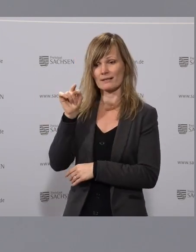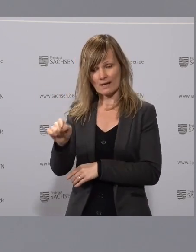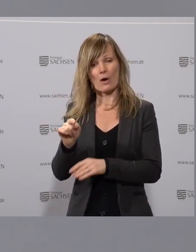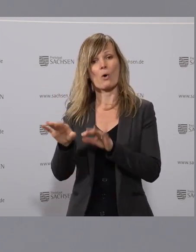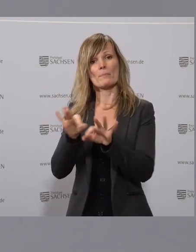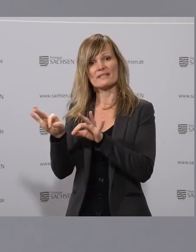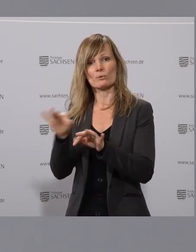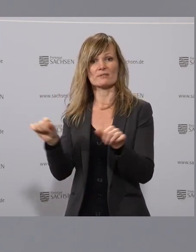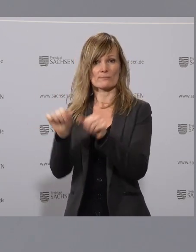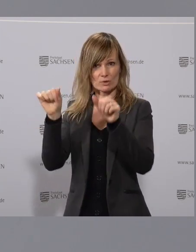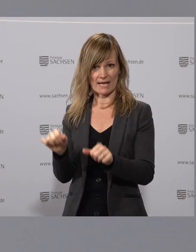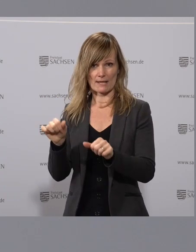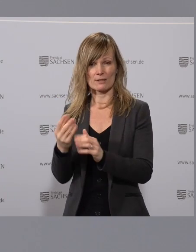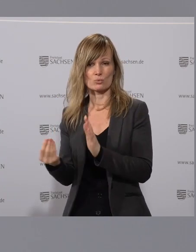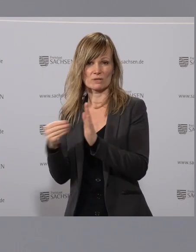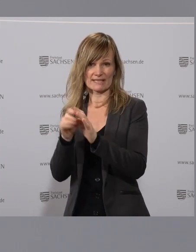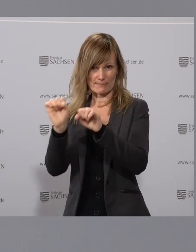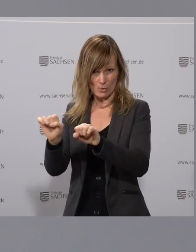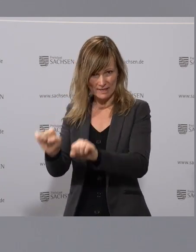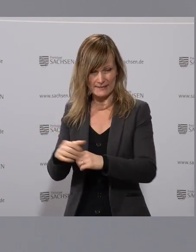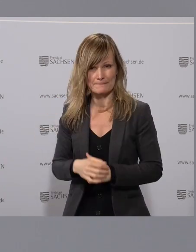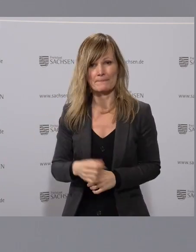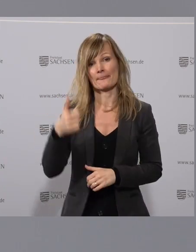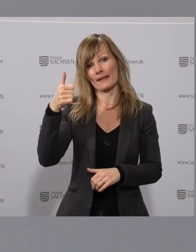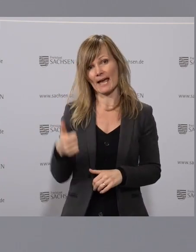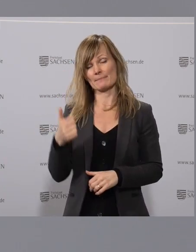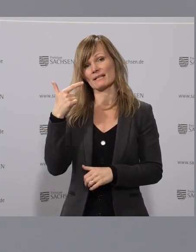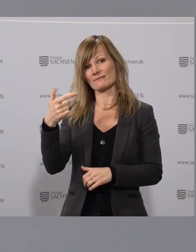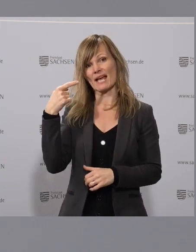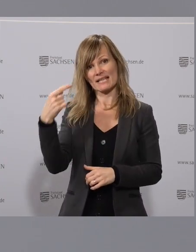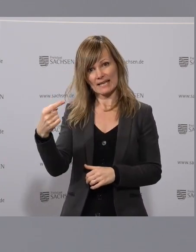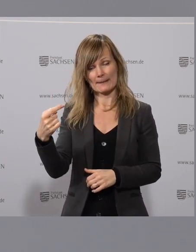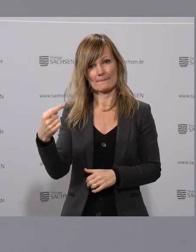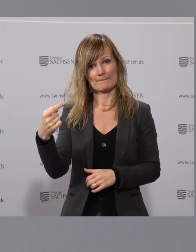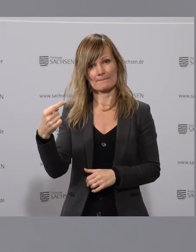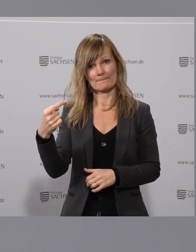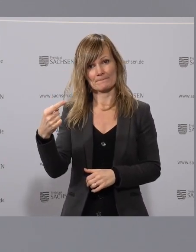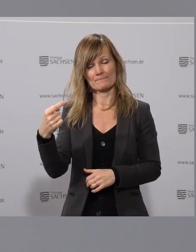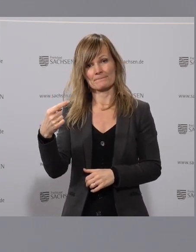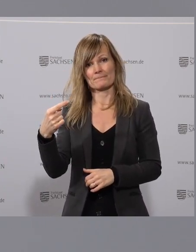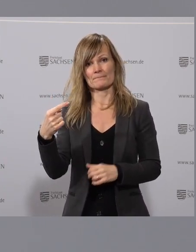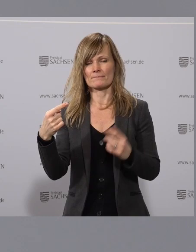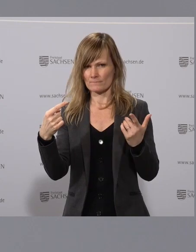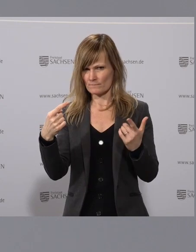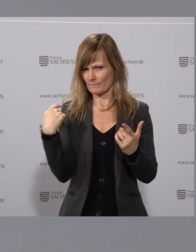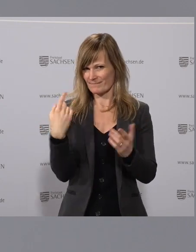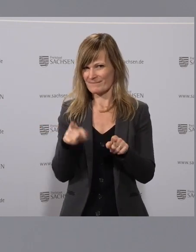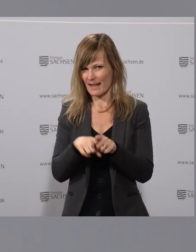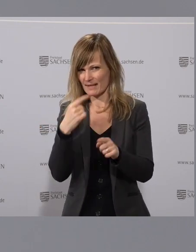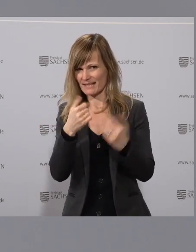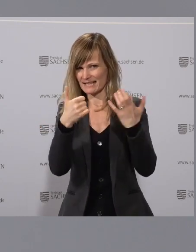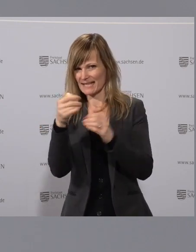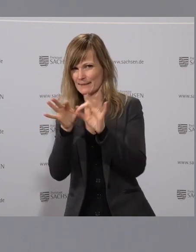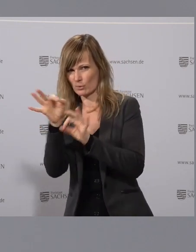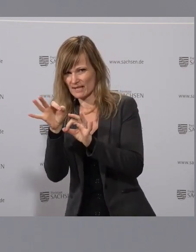Optionsmodell zusätzlich möglich gemacht. Wir haben einmal die 2G mit oben genannten Auslastungsgrenzen, also nochmal die 60